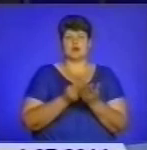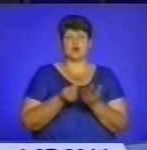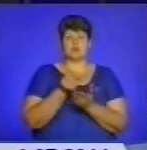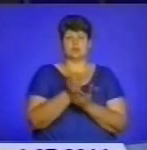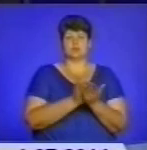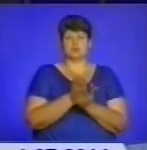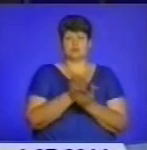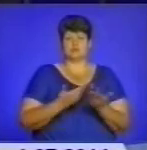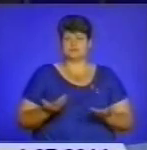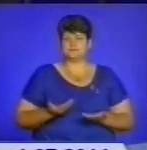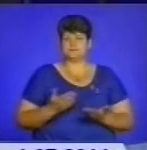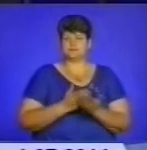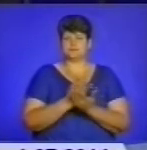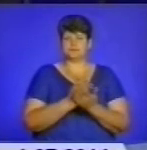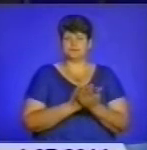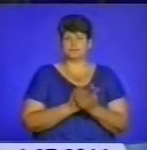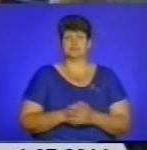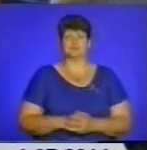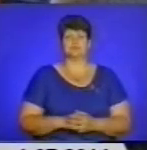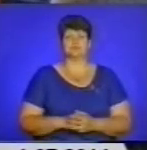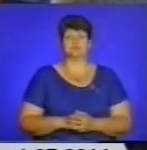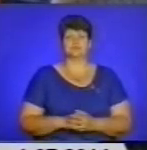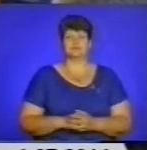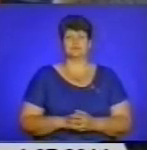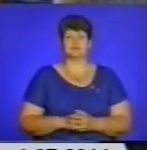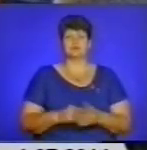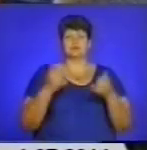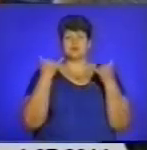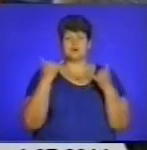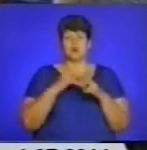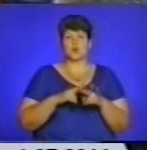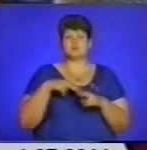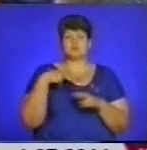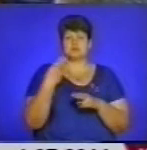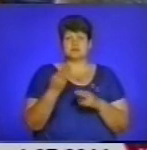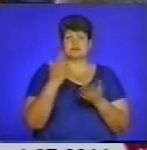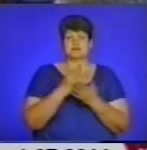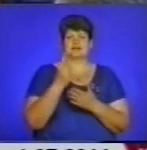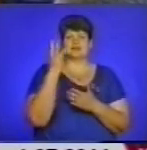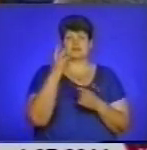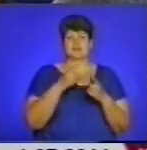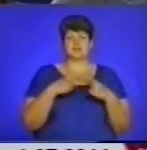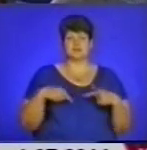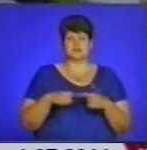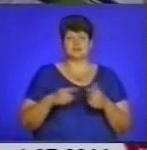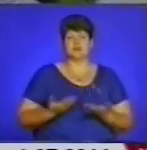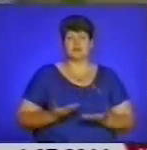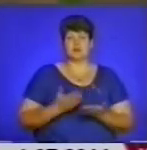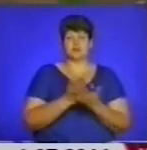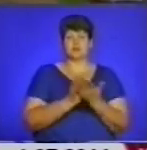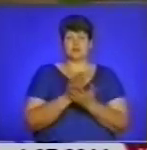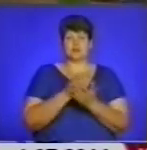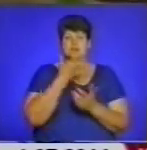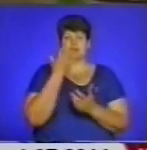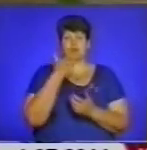цей вид соціальної програми у сюжеті. Наразі компенсація поширена на три види комунальних послуг – тепло, газ та